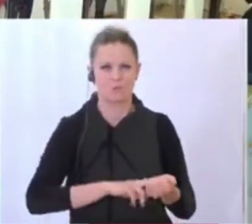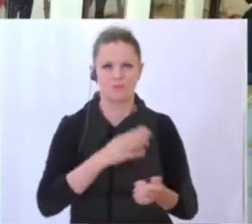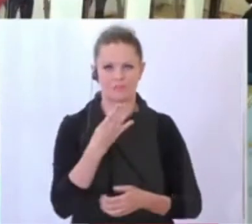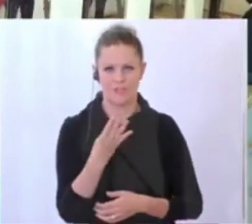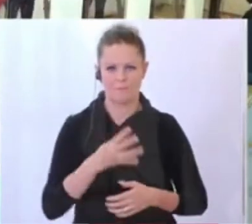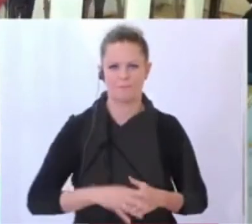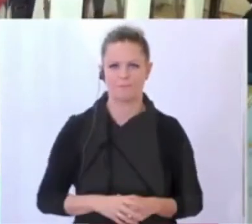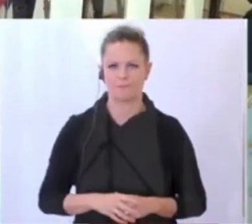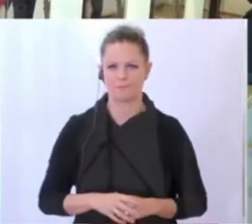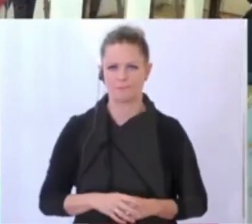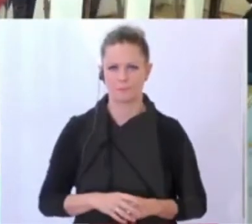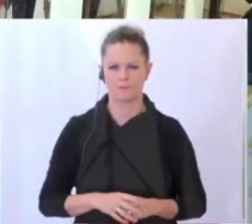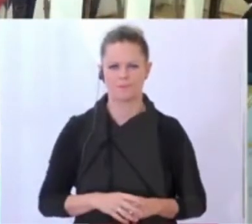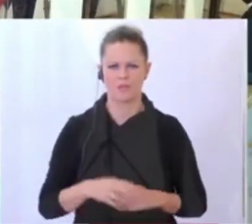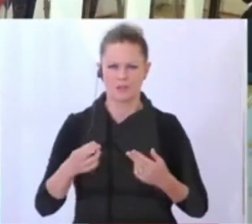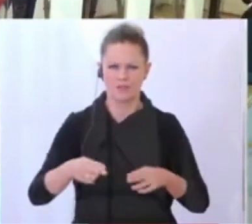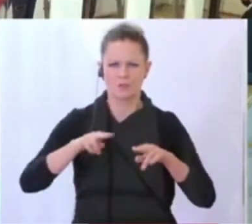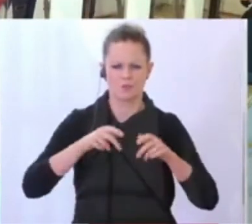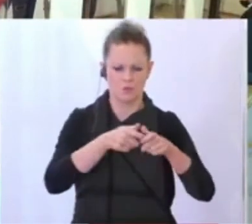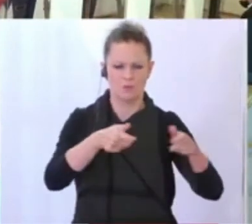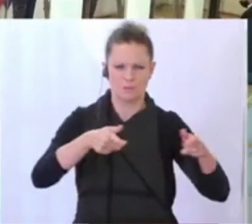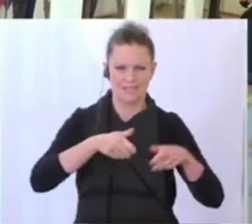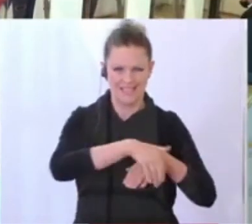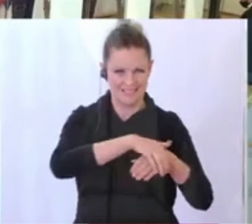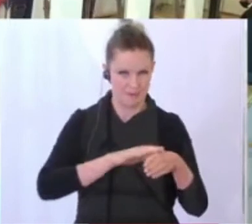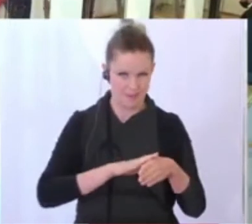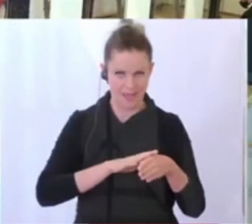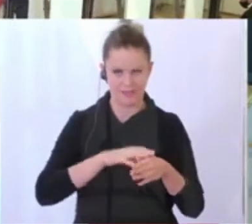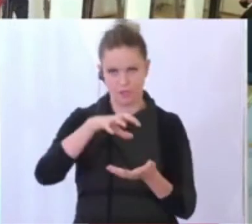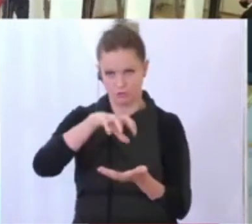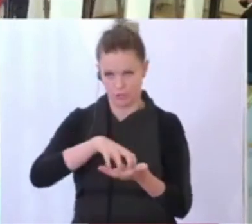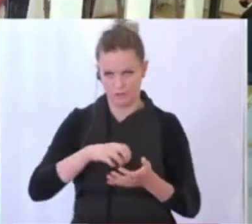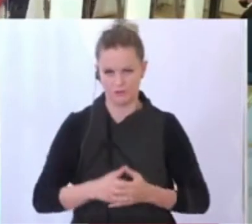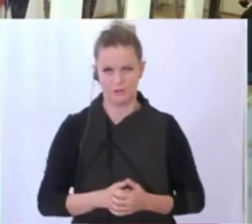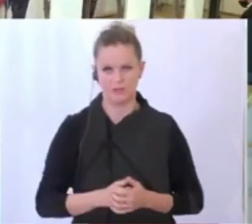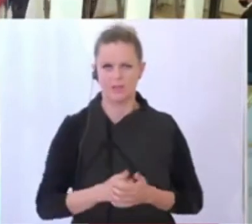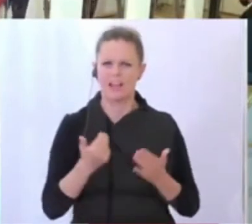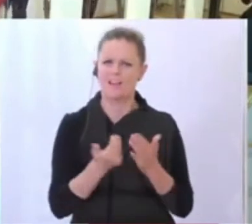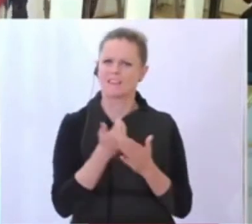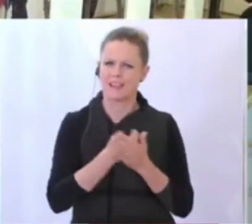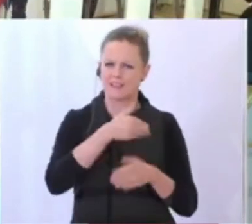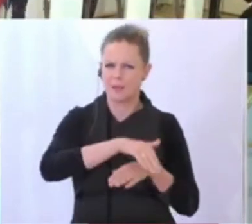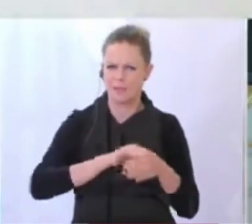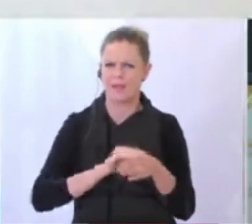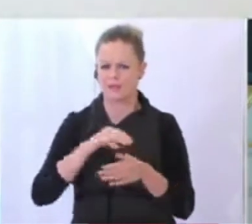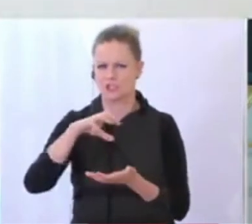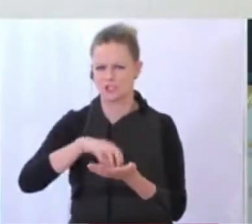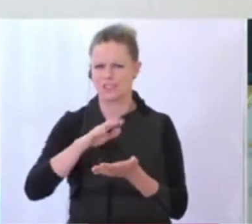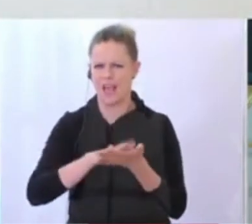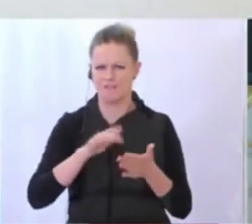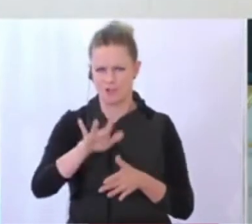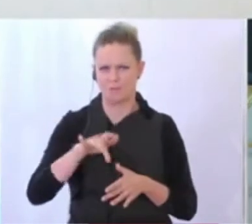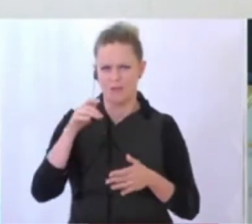Patroel, bitte. Wieder zurück zu diesem Paket für die Gemeinden und Städte. Die Vertreter der Gemeinden und Städte haben Anfang Mai in einer